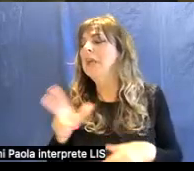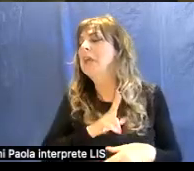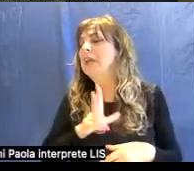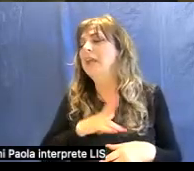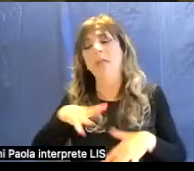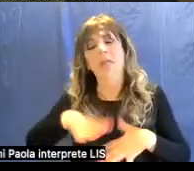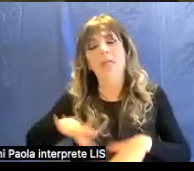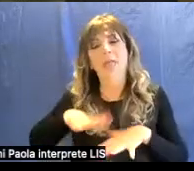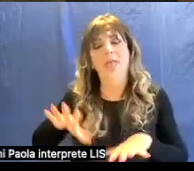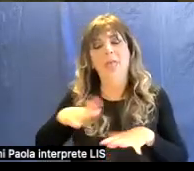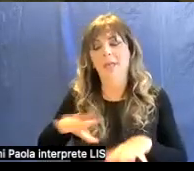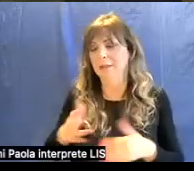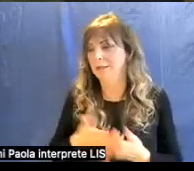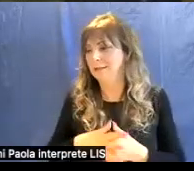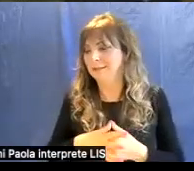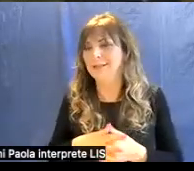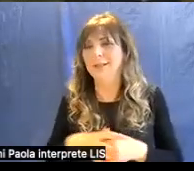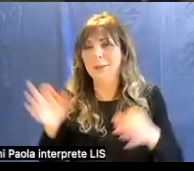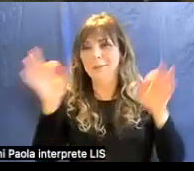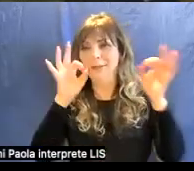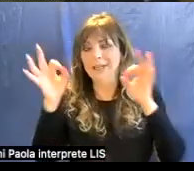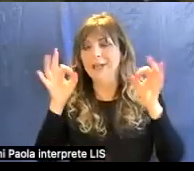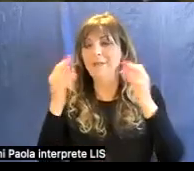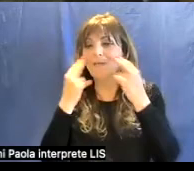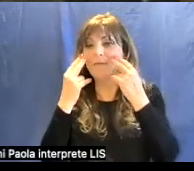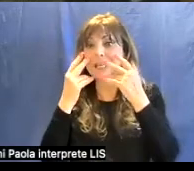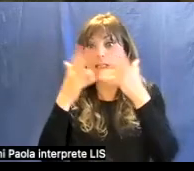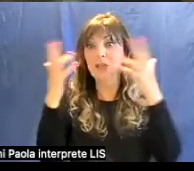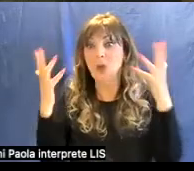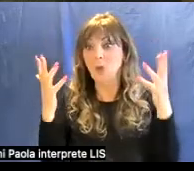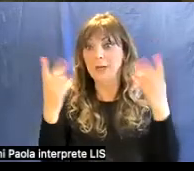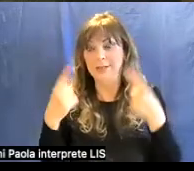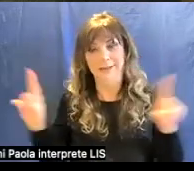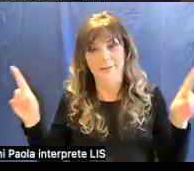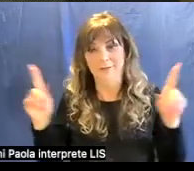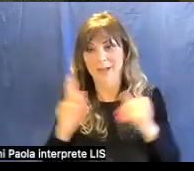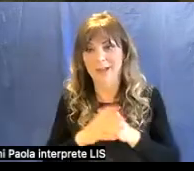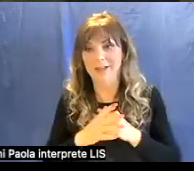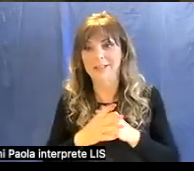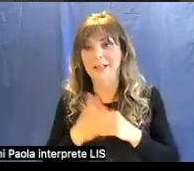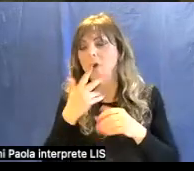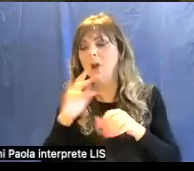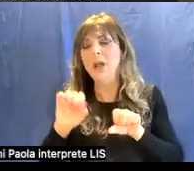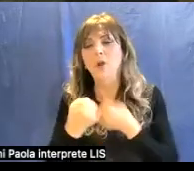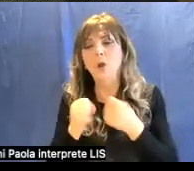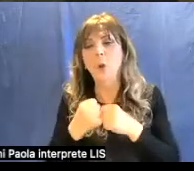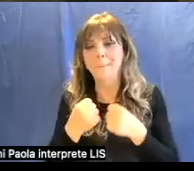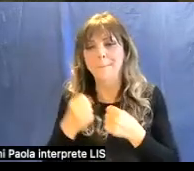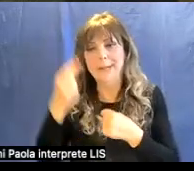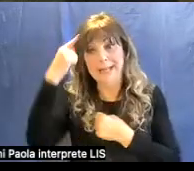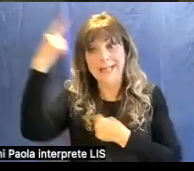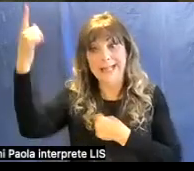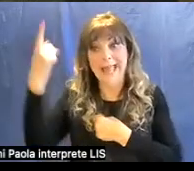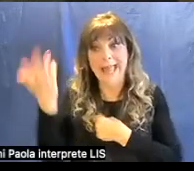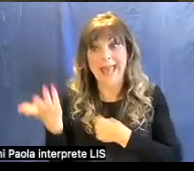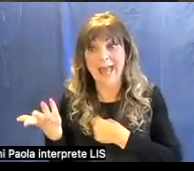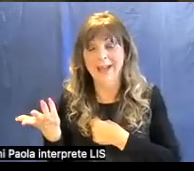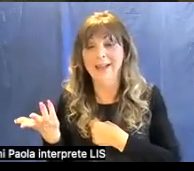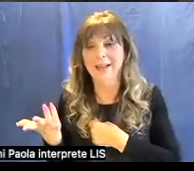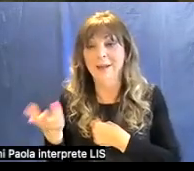quindi Michelangelo ha una visione completamente diversa lui cerca di rompere questa idea dei